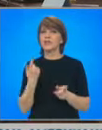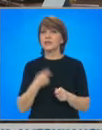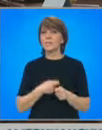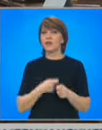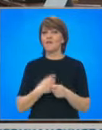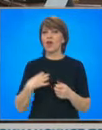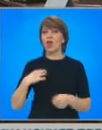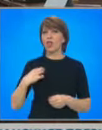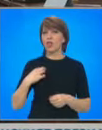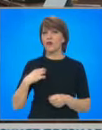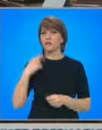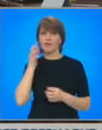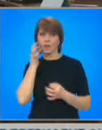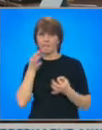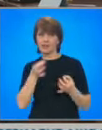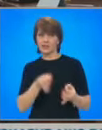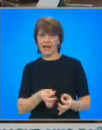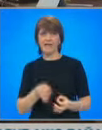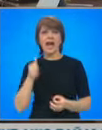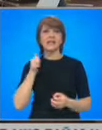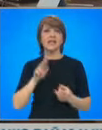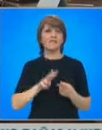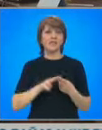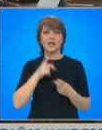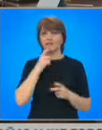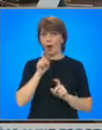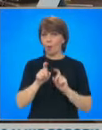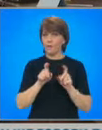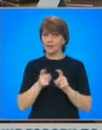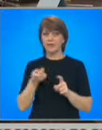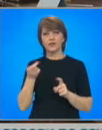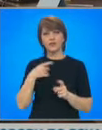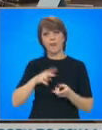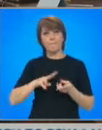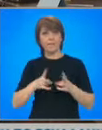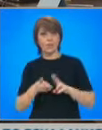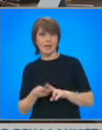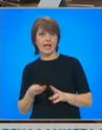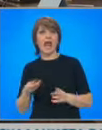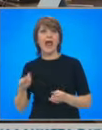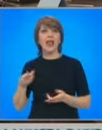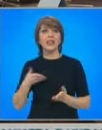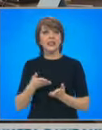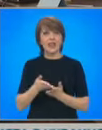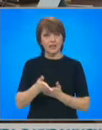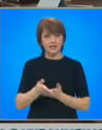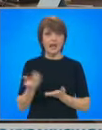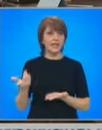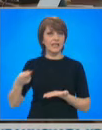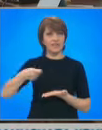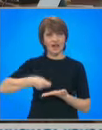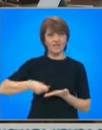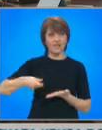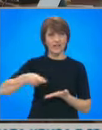лошо впечатление. Финансовият министър Асен Василев коментира, че ще се промени начинът по който се финансират както БНТ, така и